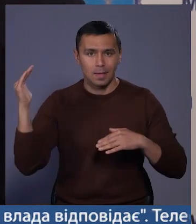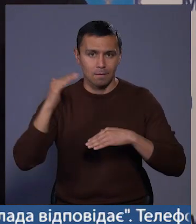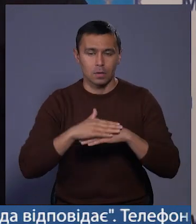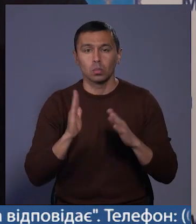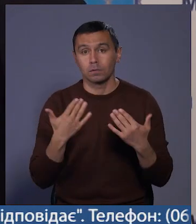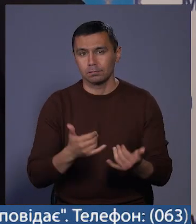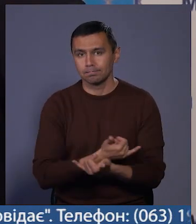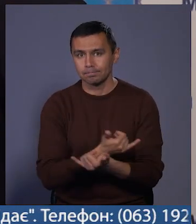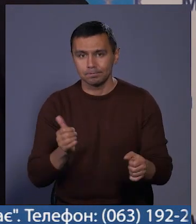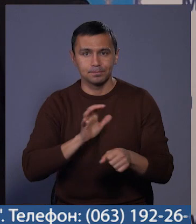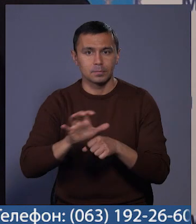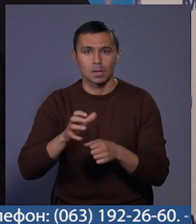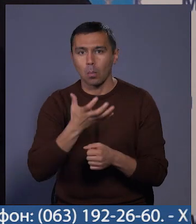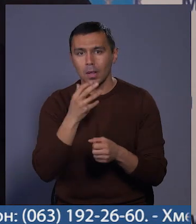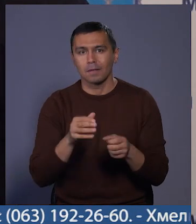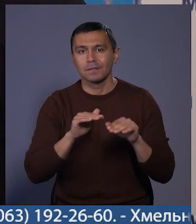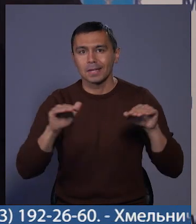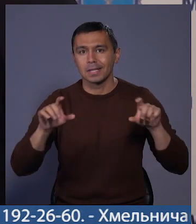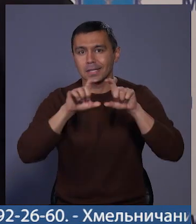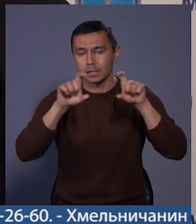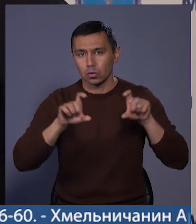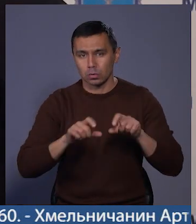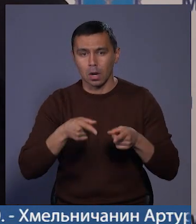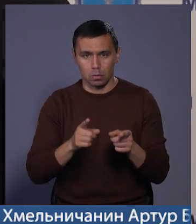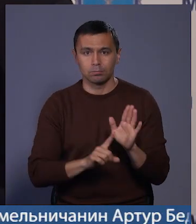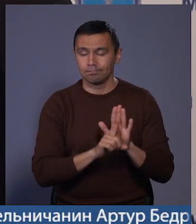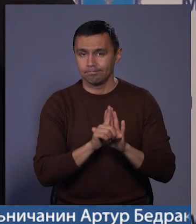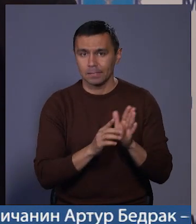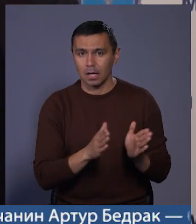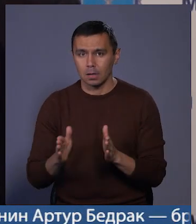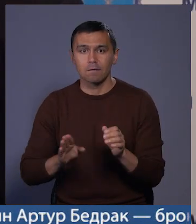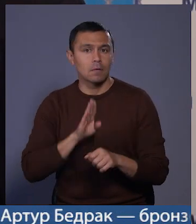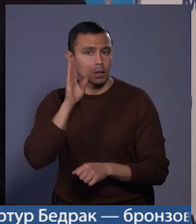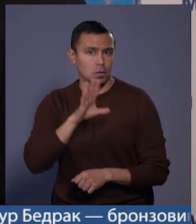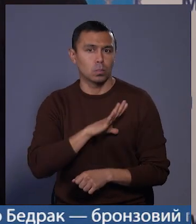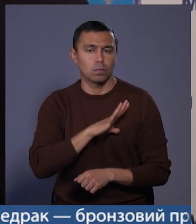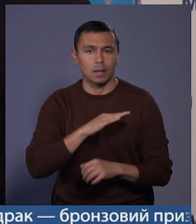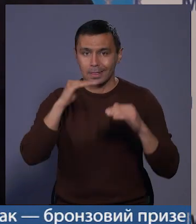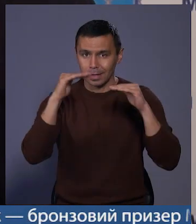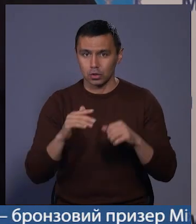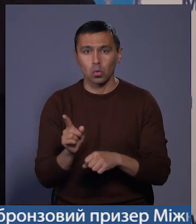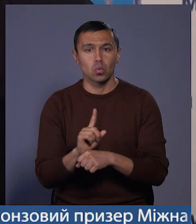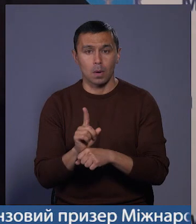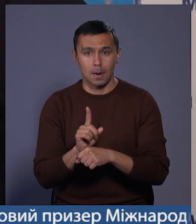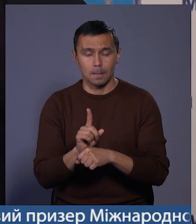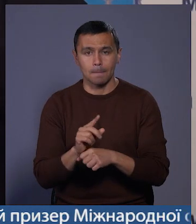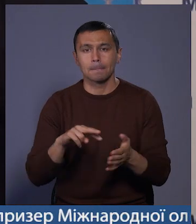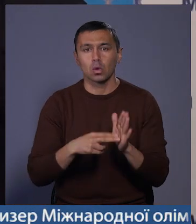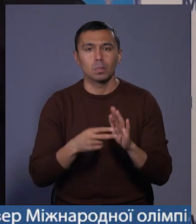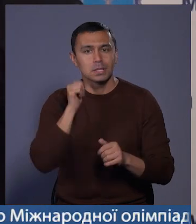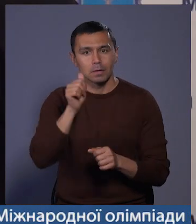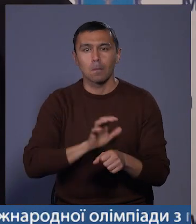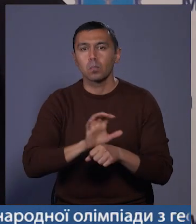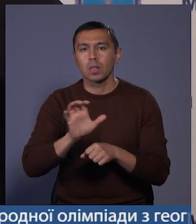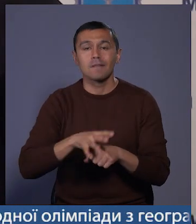будемо вже подавати опалення в дитячі садочки, бо реально температурний режим вранці був нижчий норм. Плануємо завтра